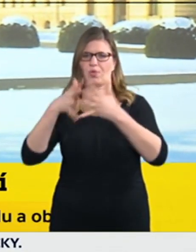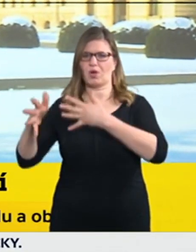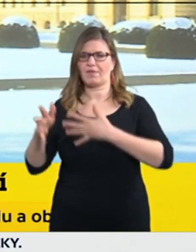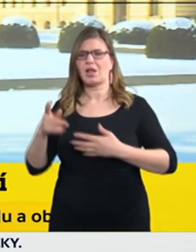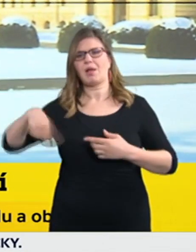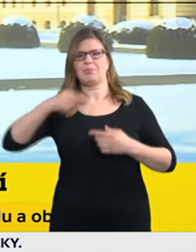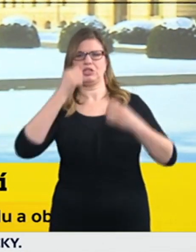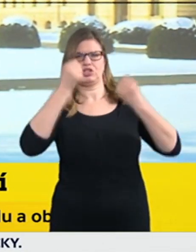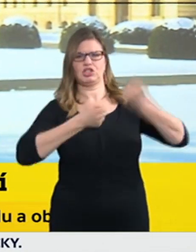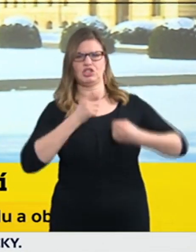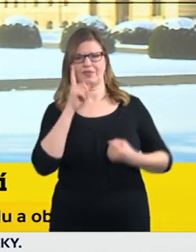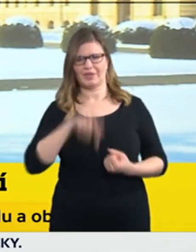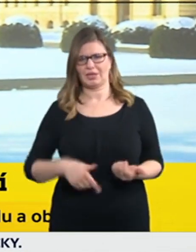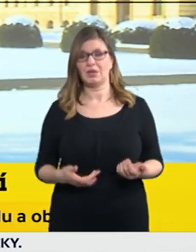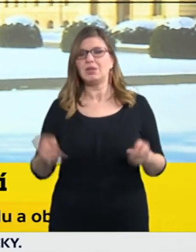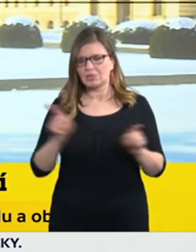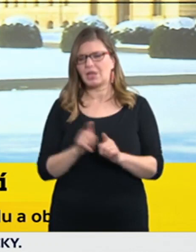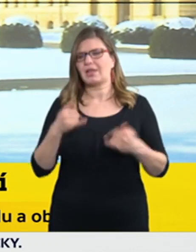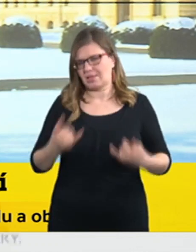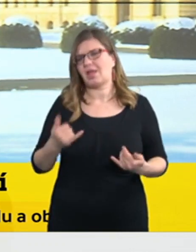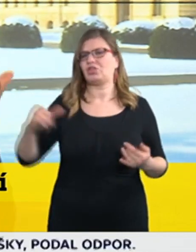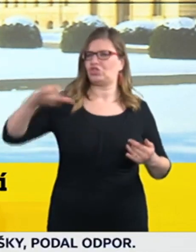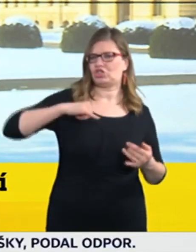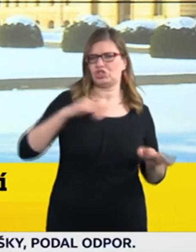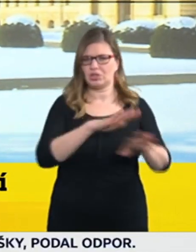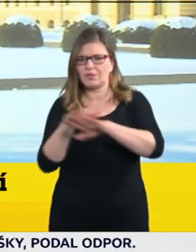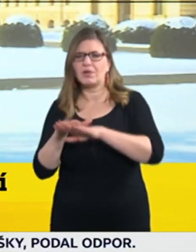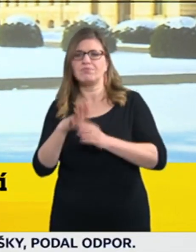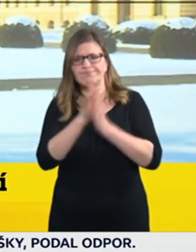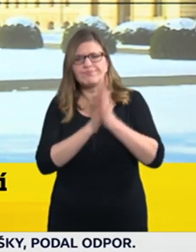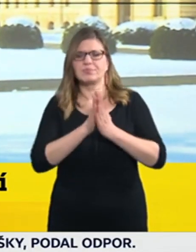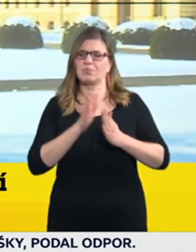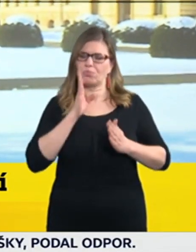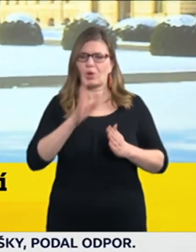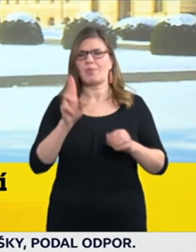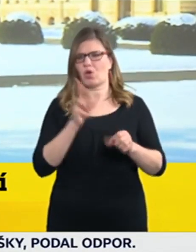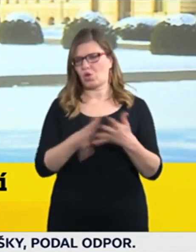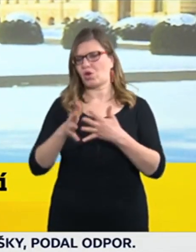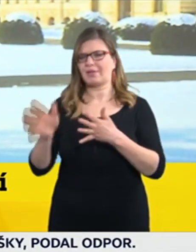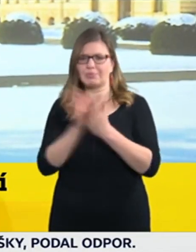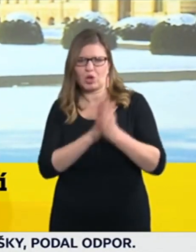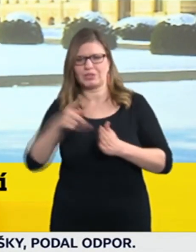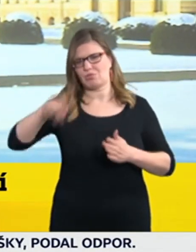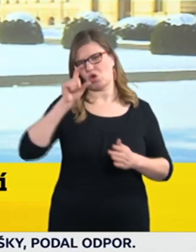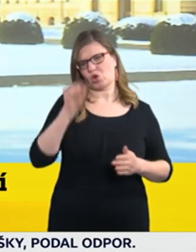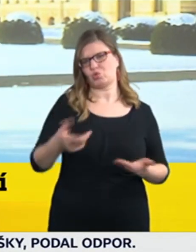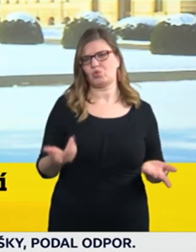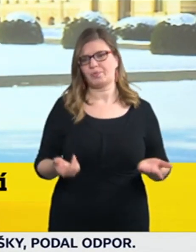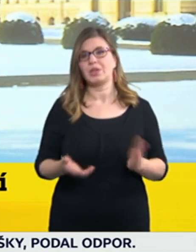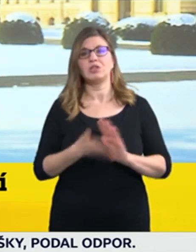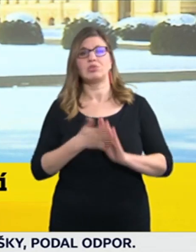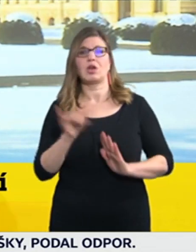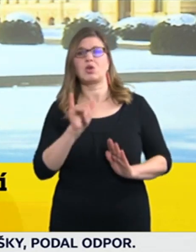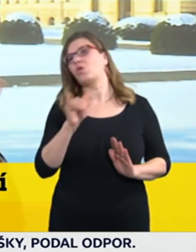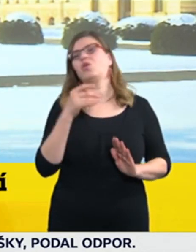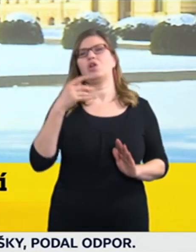šekanoval cílem je to, aby si to lidé uvědomili jezdili opatrněji a naším cílem je to, aby třeba ti, kteří zvažovali, že by vyrazili v